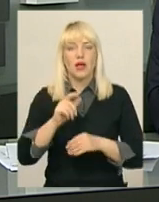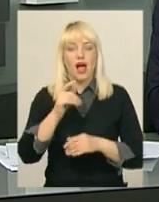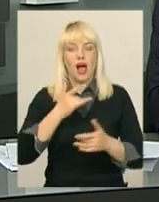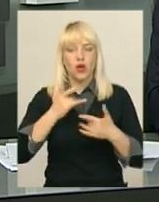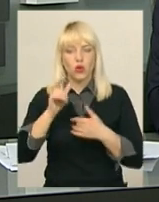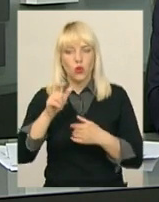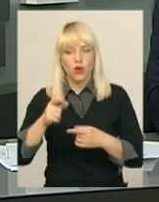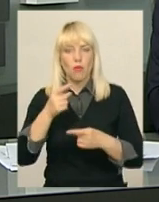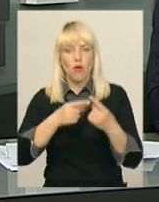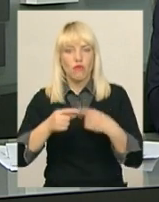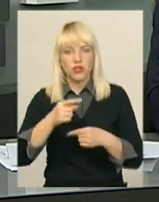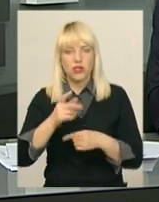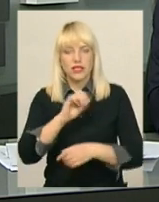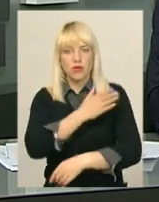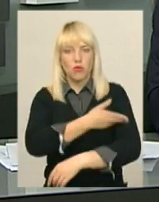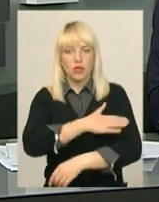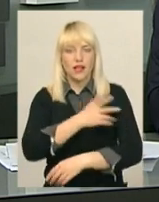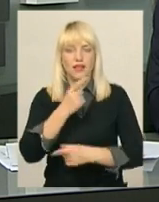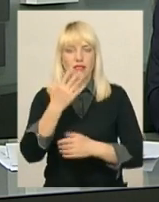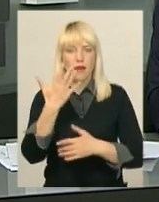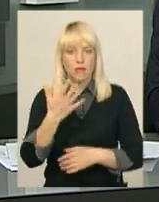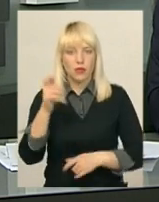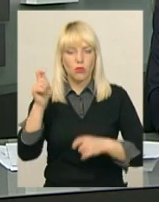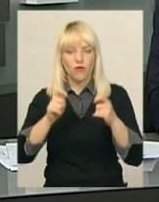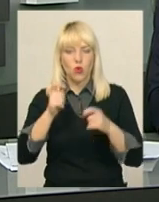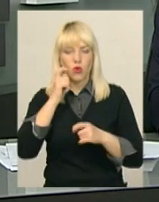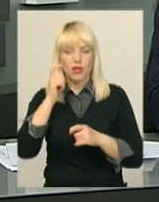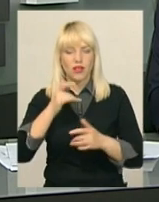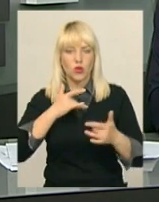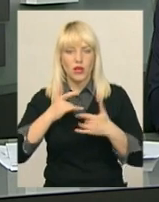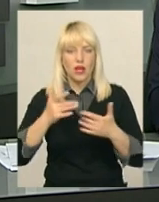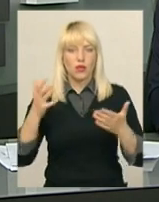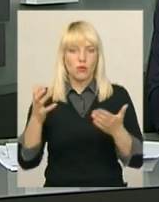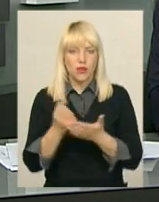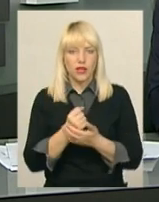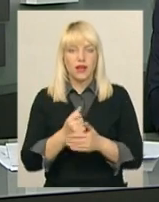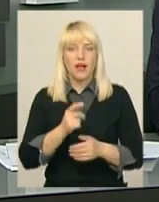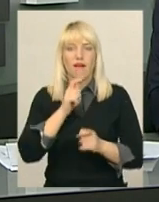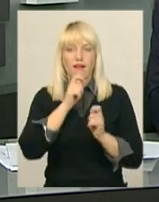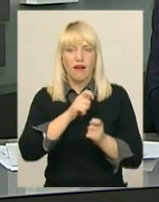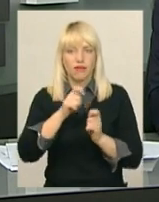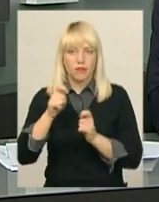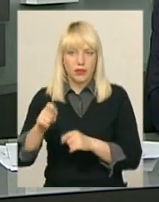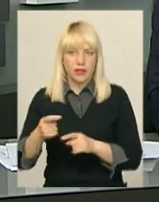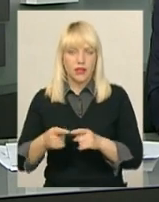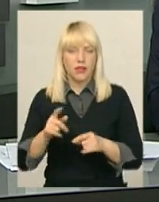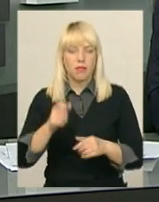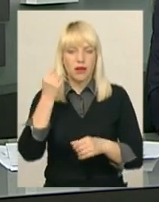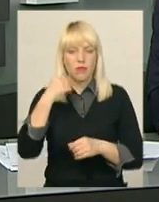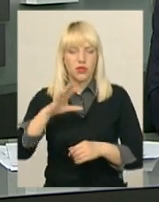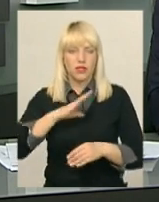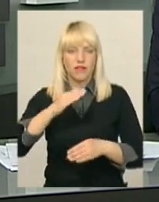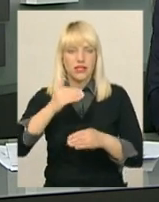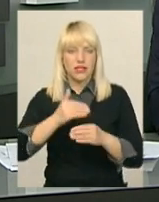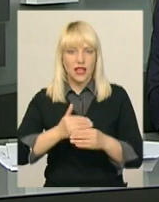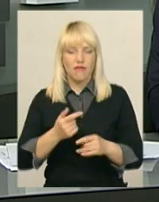де на 5-му міжнародному фестивалі українського театру здобули гран-при серед аматорських колективів. Переможною стала вистава «Ніч проти